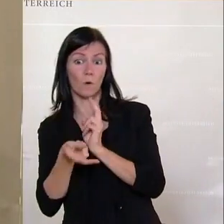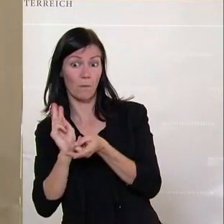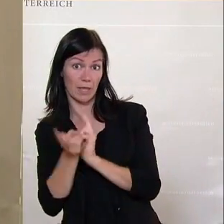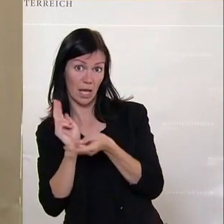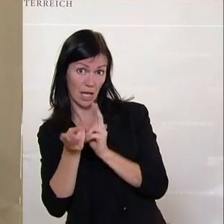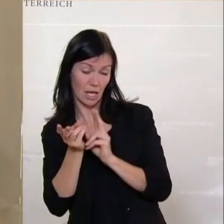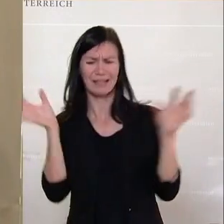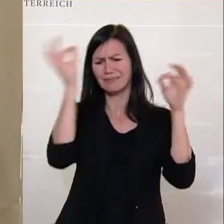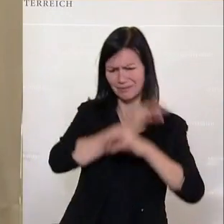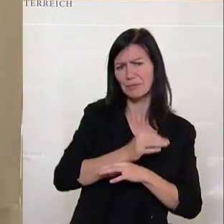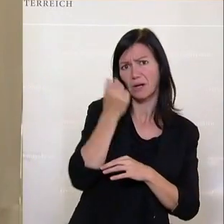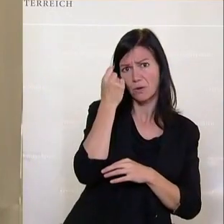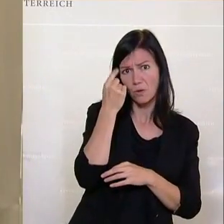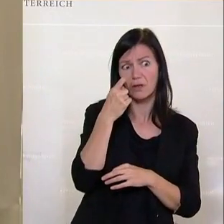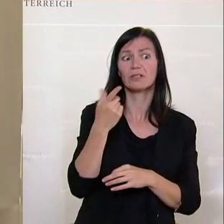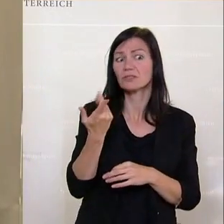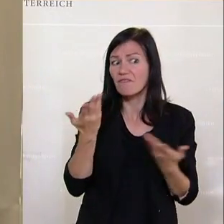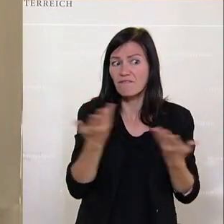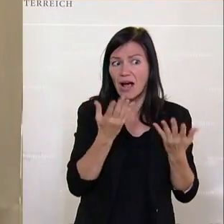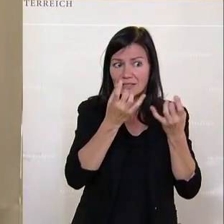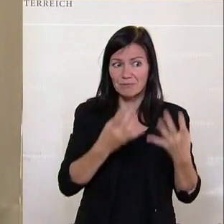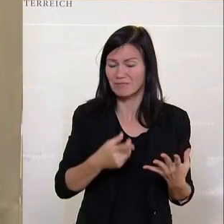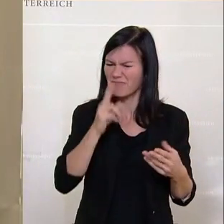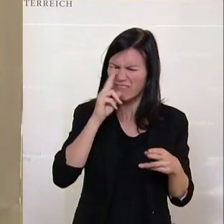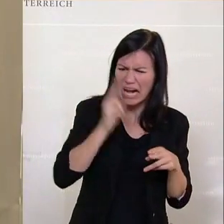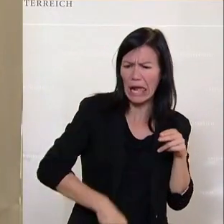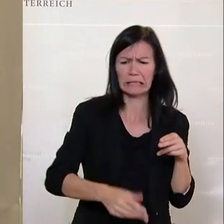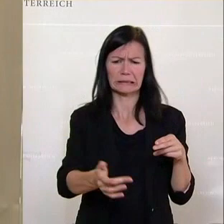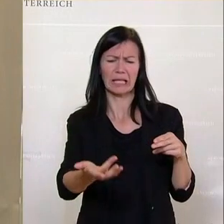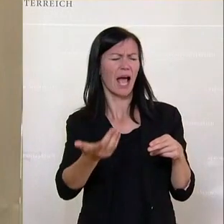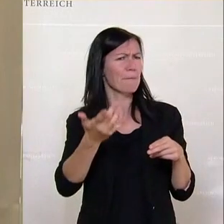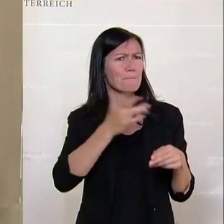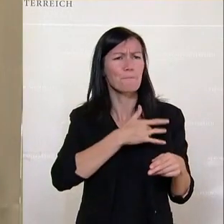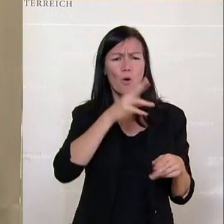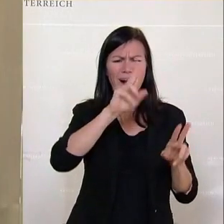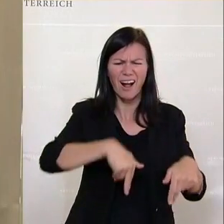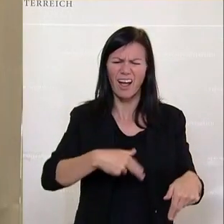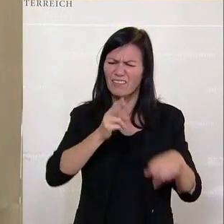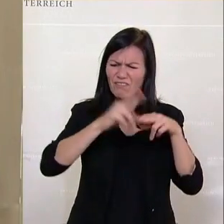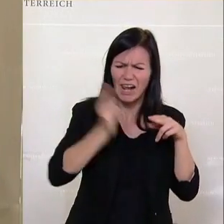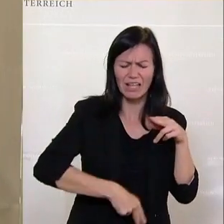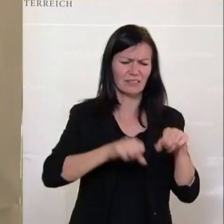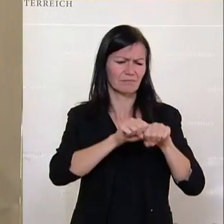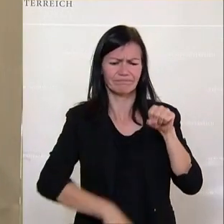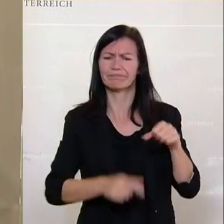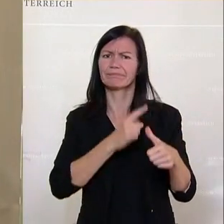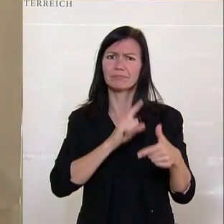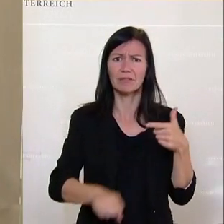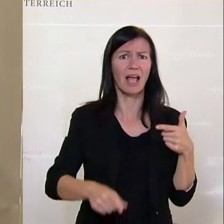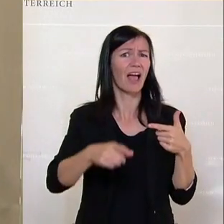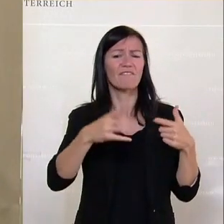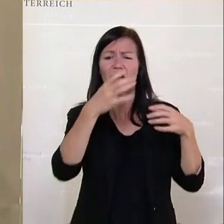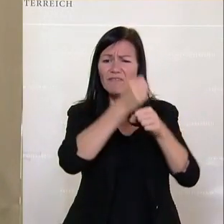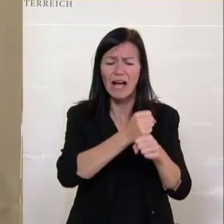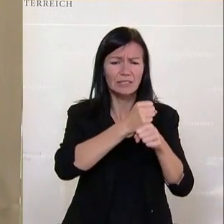Tragödie, ich glaube, es ist klar, was passiert ist hier an Verletzungen von Bürgerrechten, Verfassungsbrüchen und sonstigen Dingen, auch